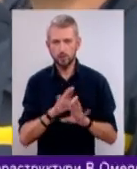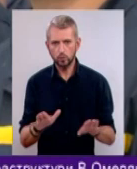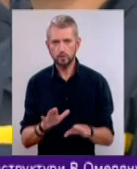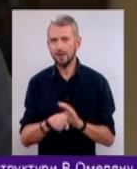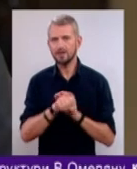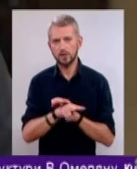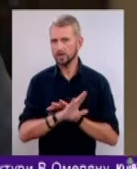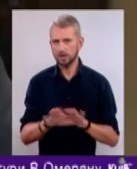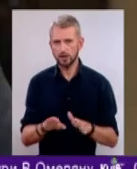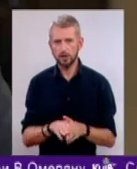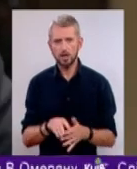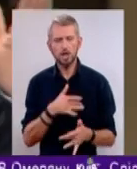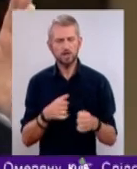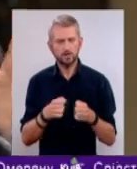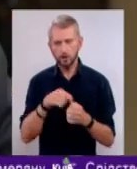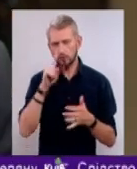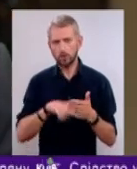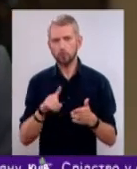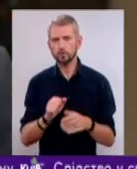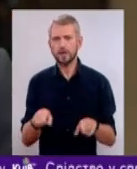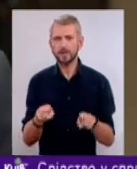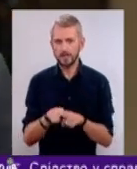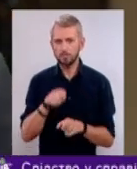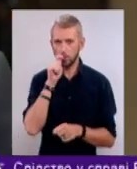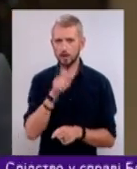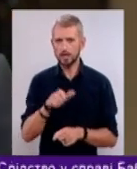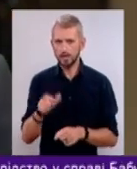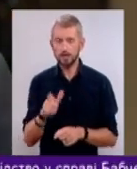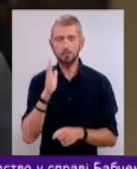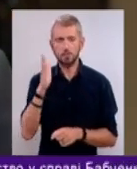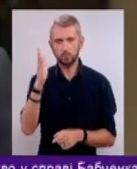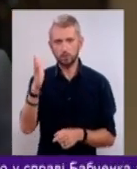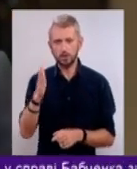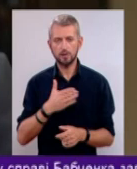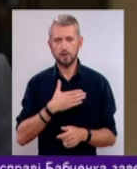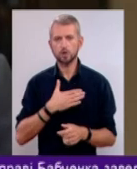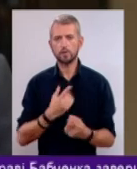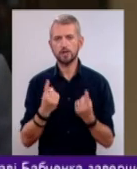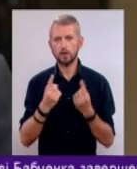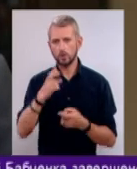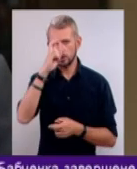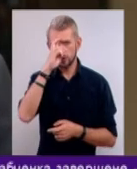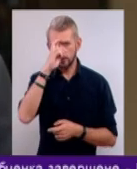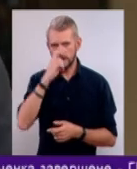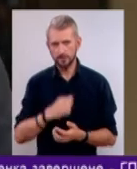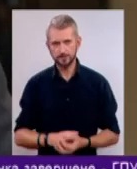не втікли. Твердо переконаний, що саме за такими українцями майбутнє нашої великої держави.